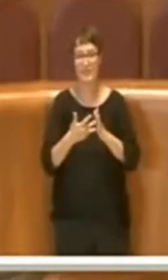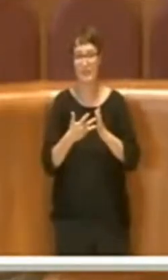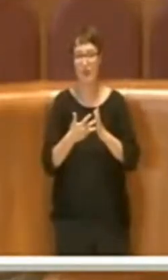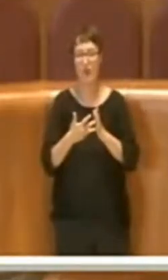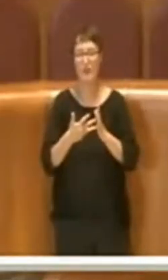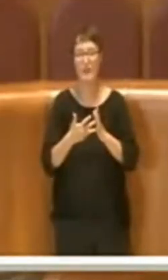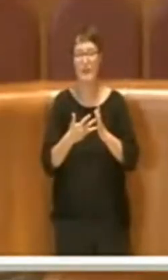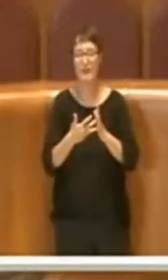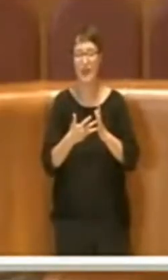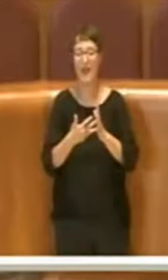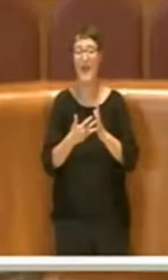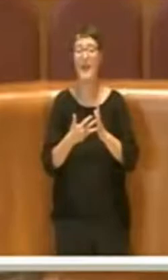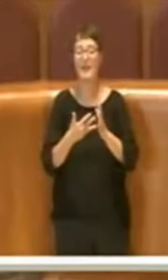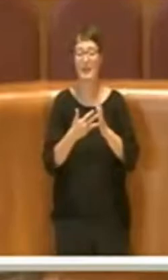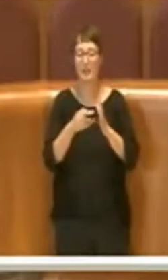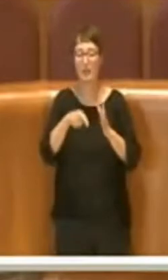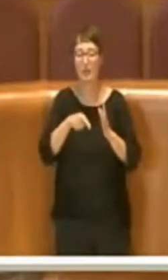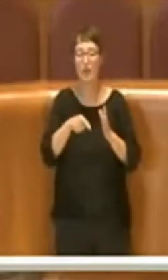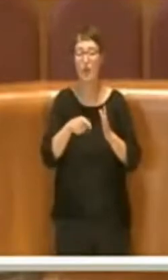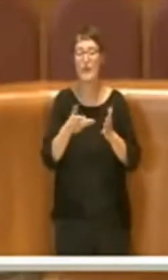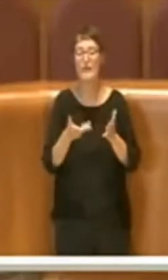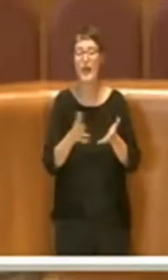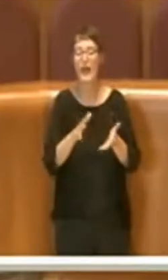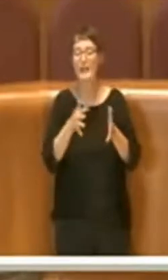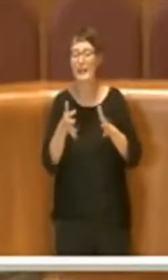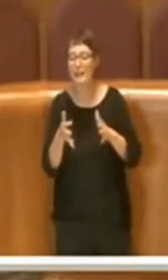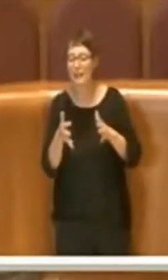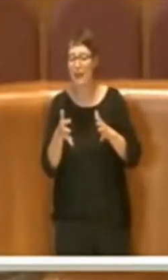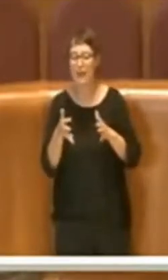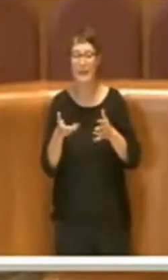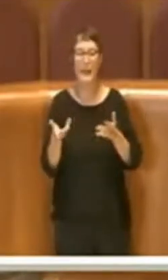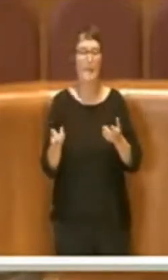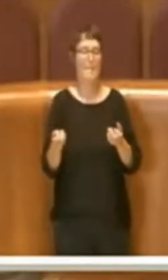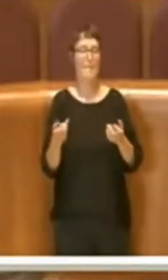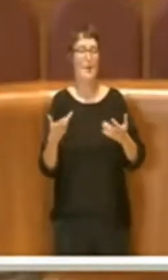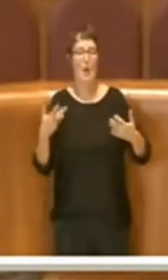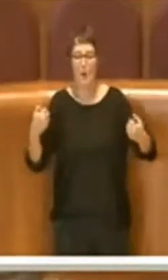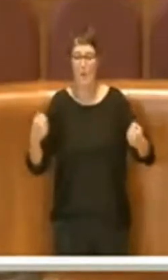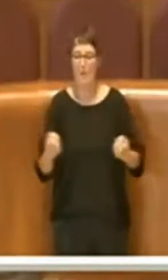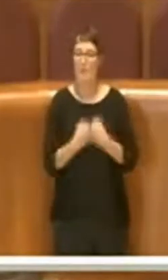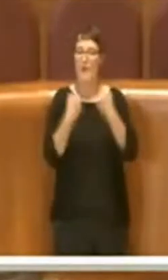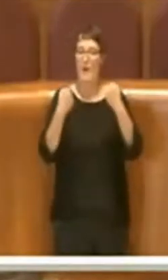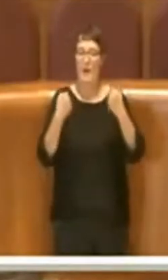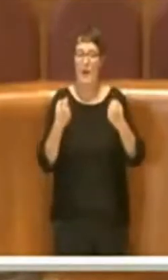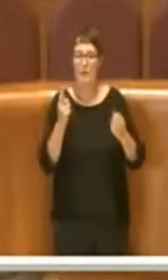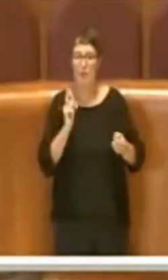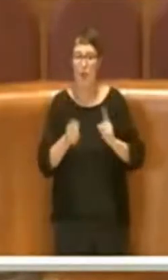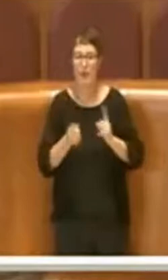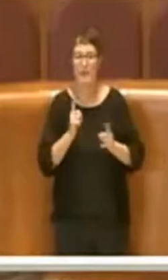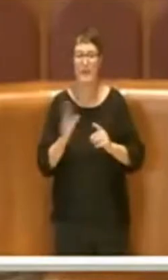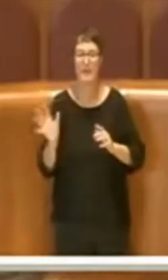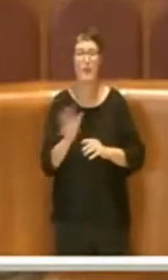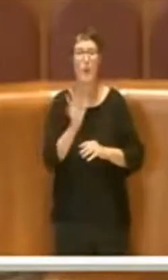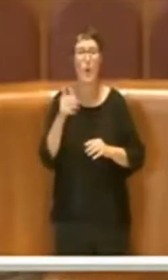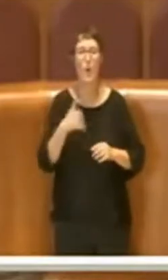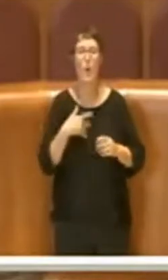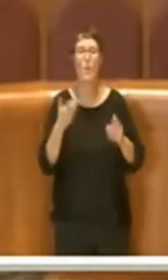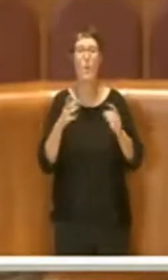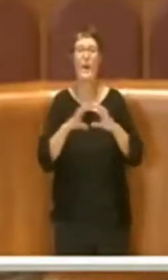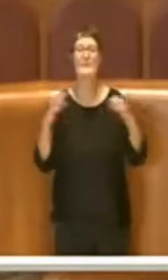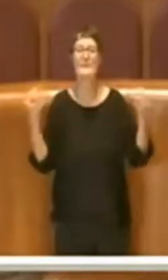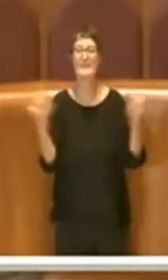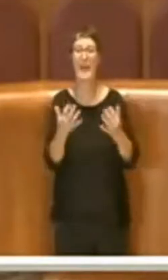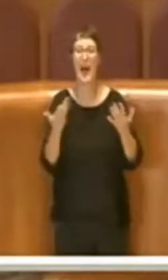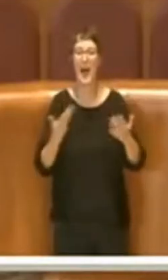diventare oggetto, ma neanche di conflitto politico, quasi di tifo da stadio, quindi si gioisce se c'è un problema